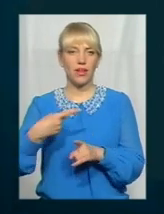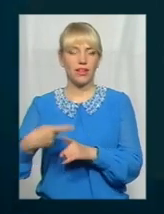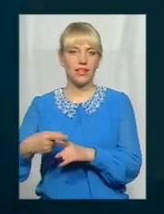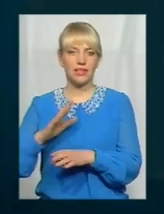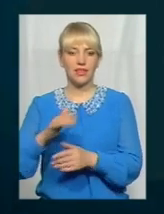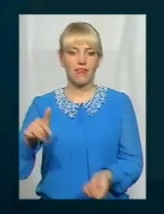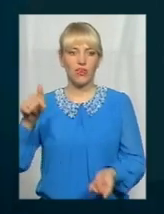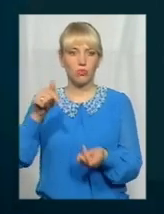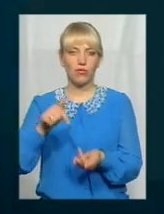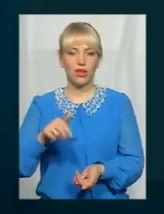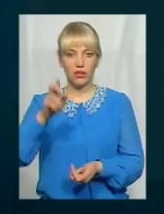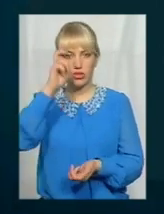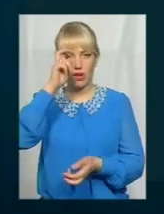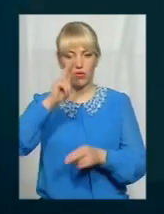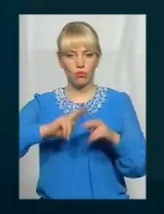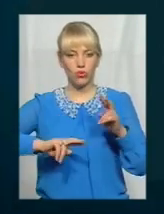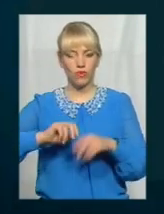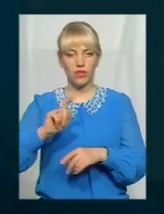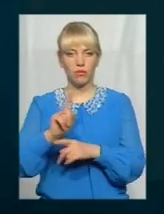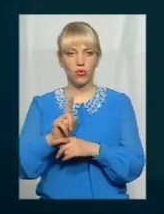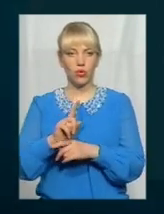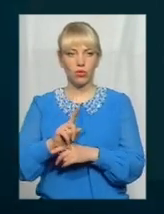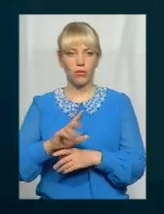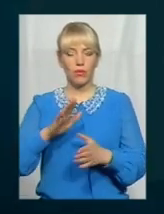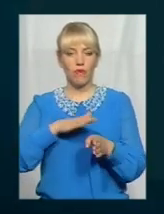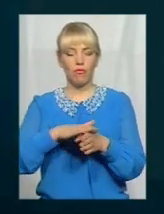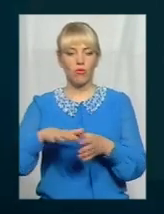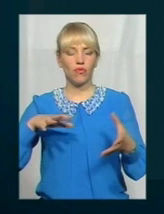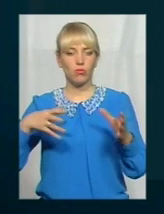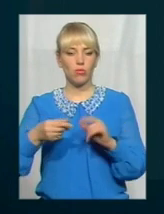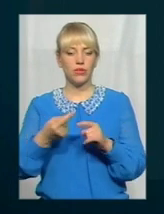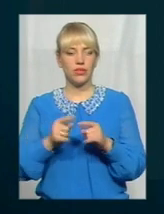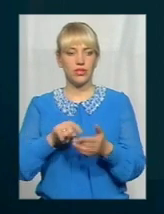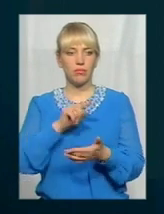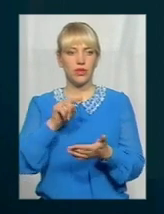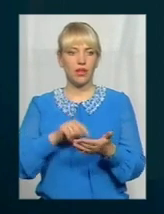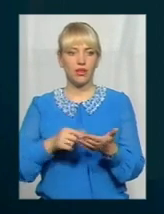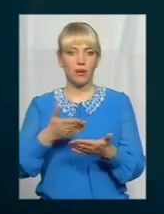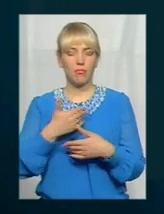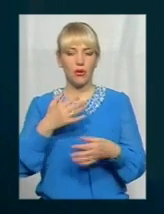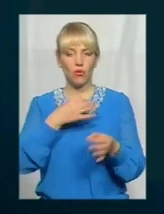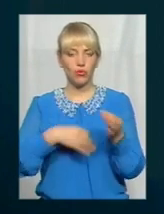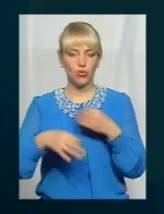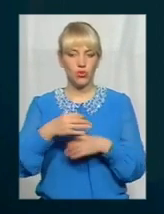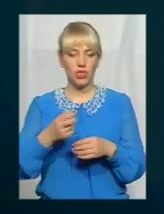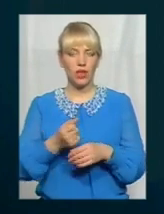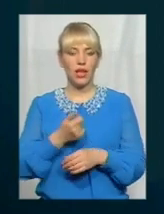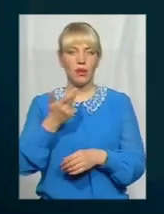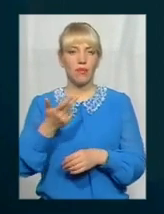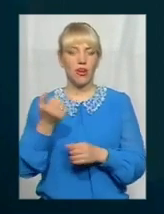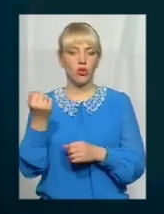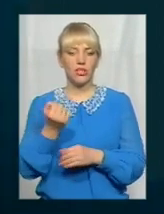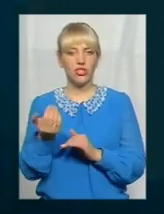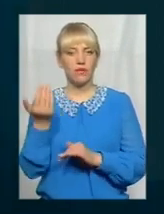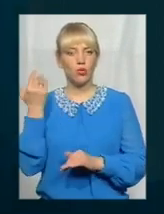відповідає державним будівельним нормам в повному обсязі. Саме ці питання ми обсуждали пару тижнів тому з міським головою.